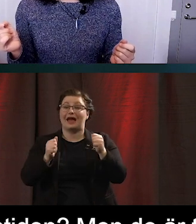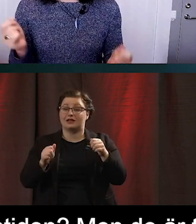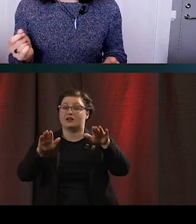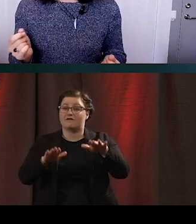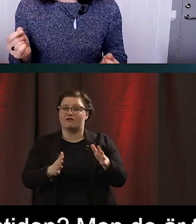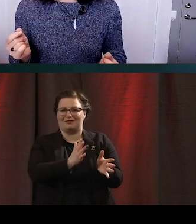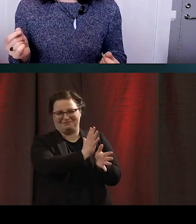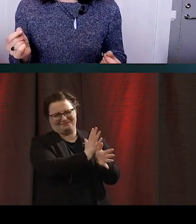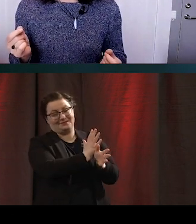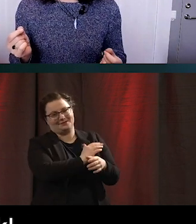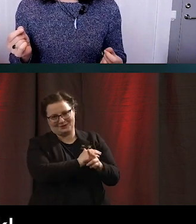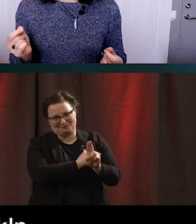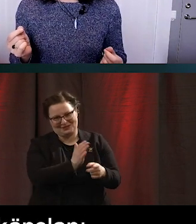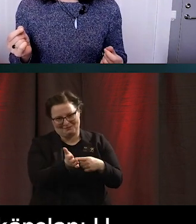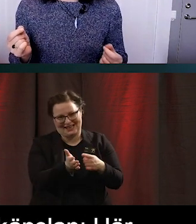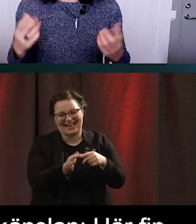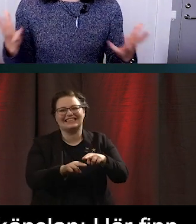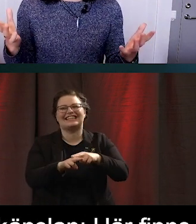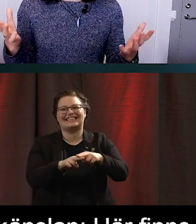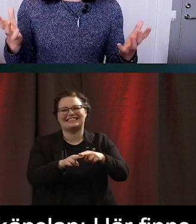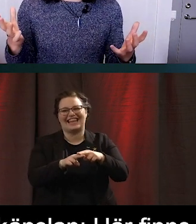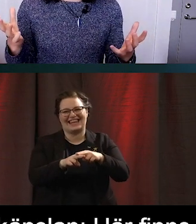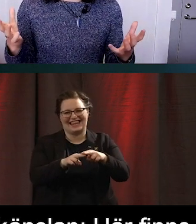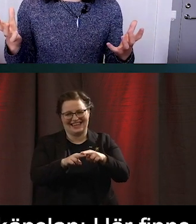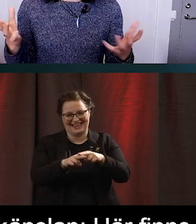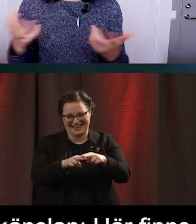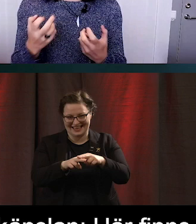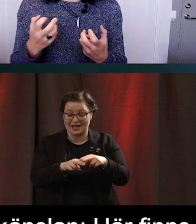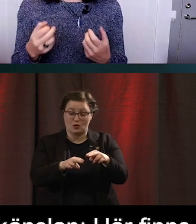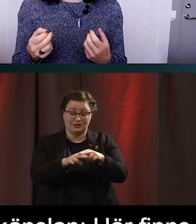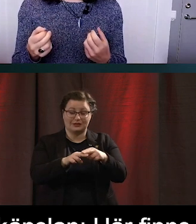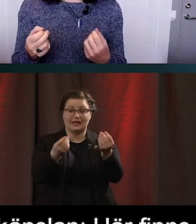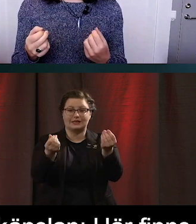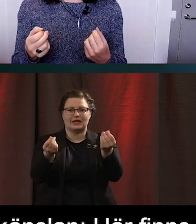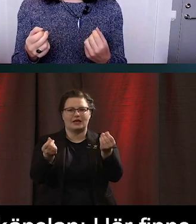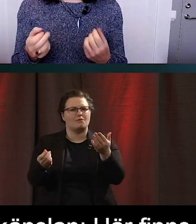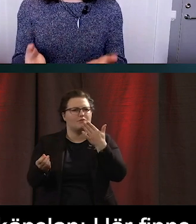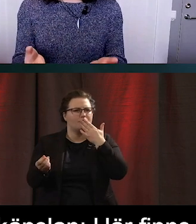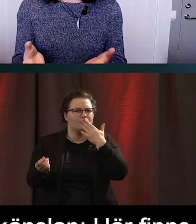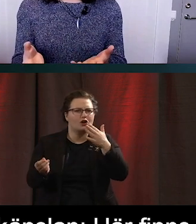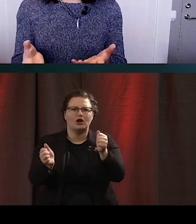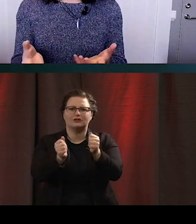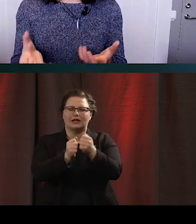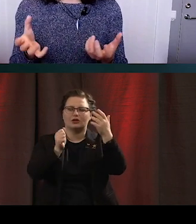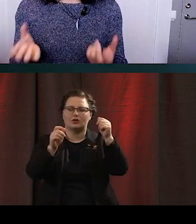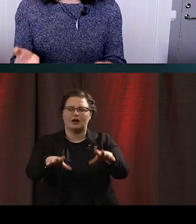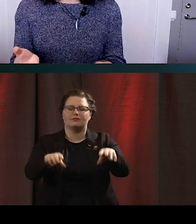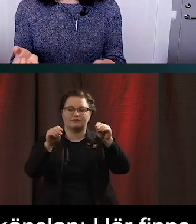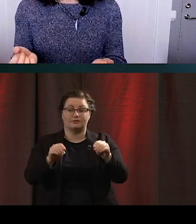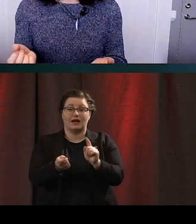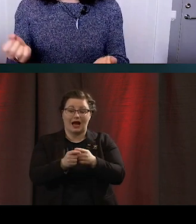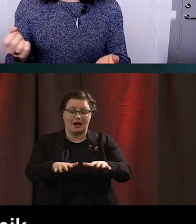väldigt stor möjlighet att tolka sin omvärld. Och även få signaler från teknik genom exempel